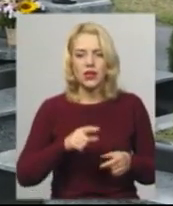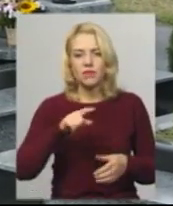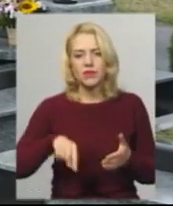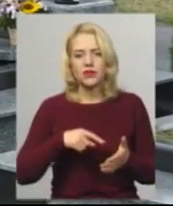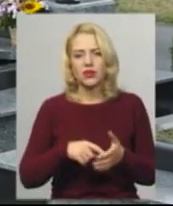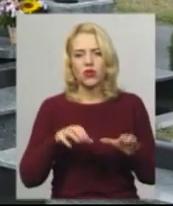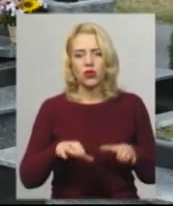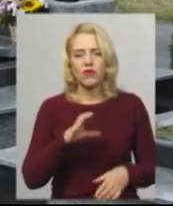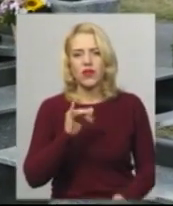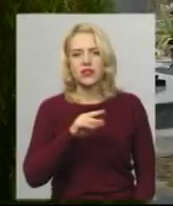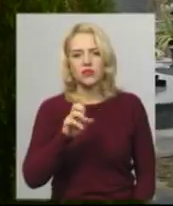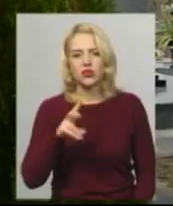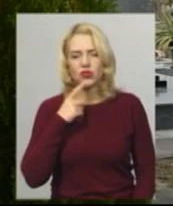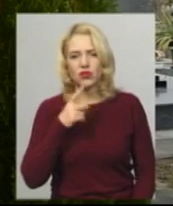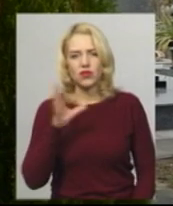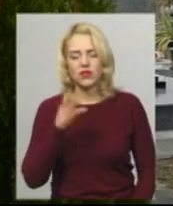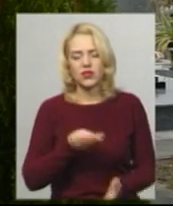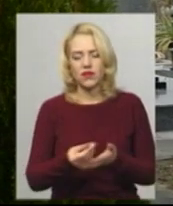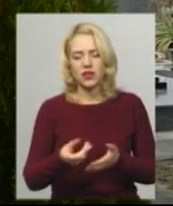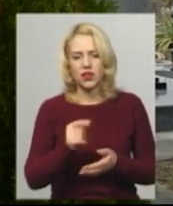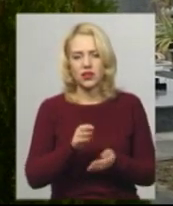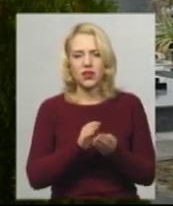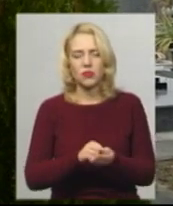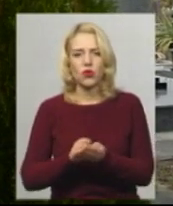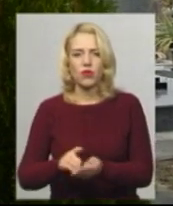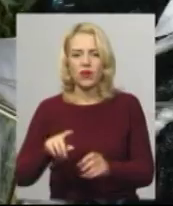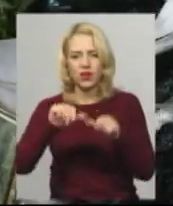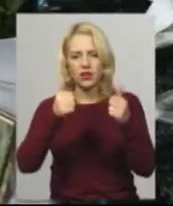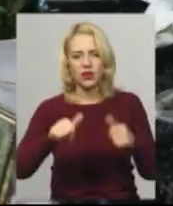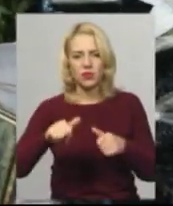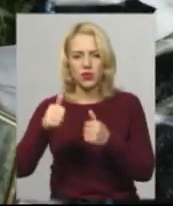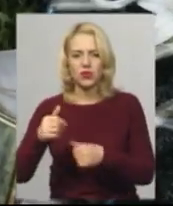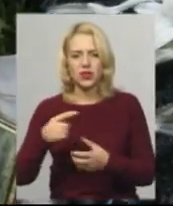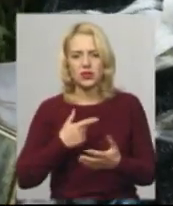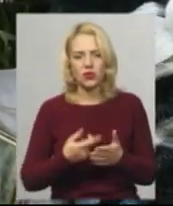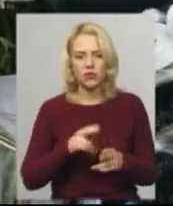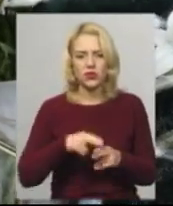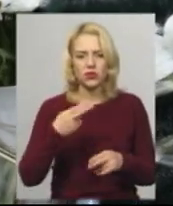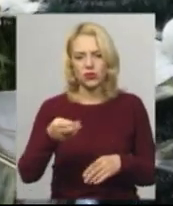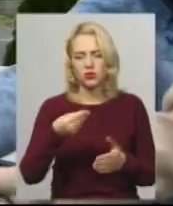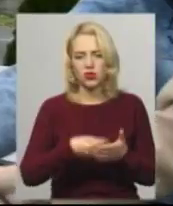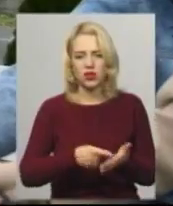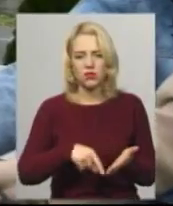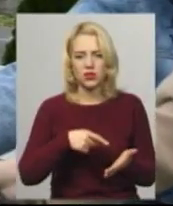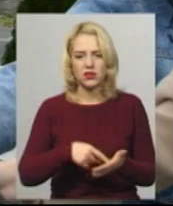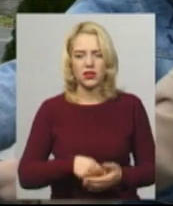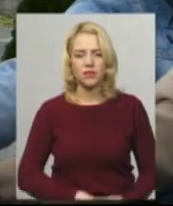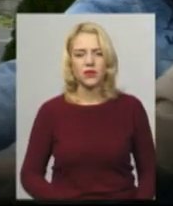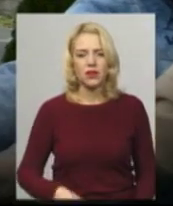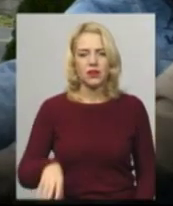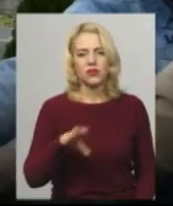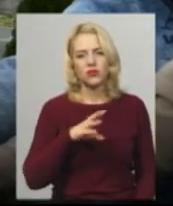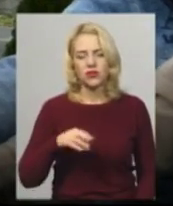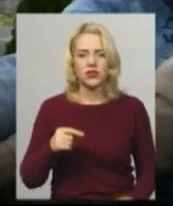Семчишин повідомив, усі видатки на поховання та встановлення пам'ятників загиблим хмельничанам компенсують з бюджету міста. Беремо всі